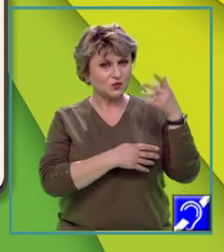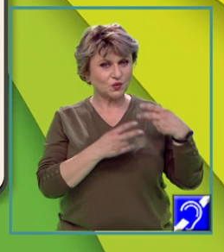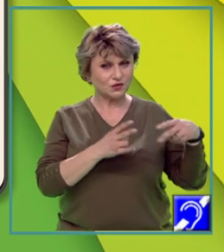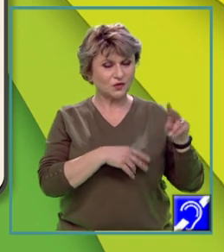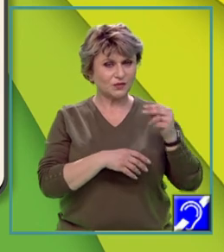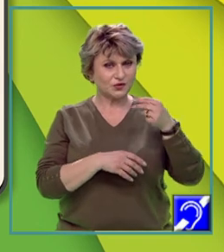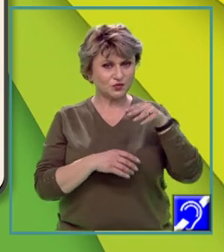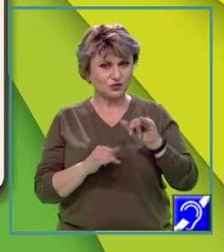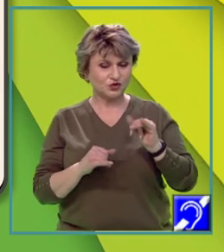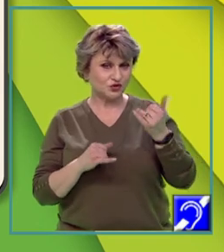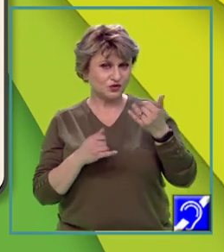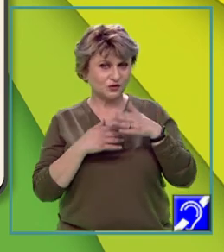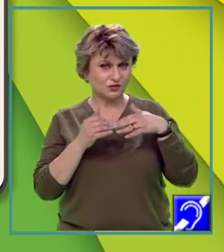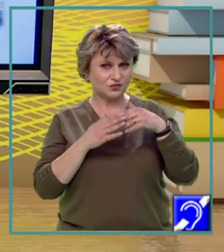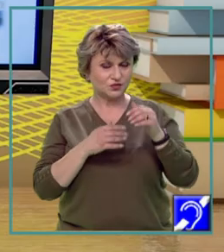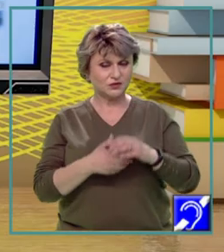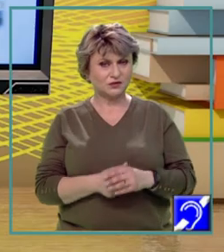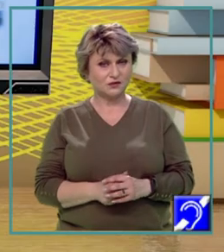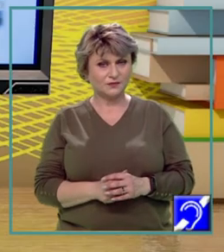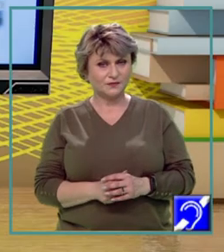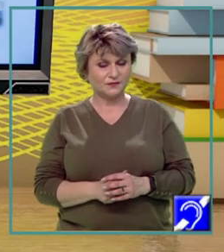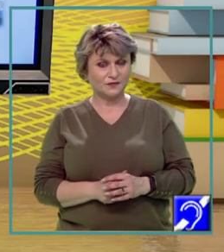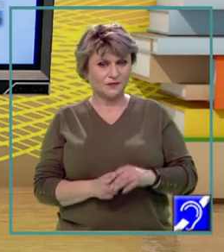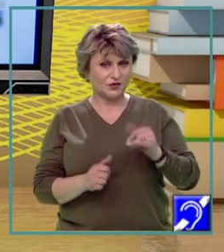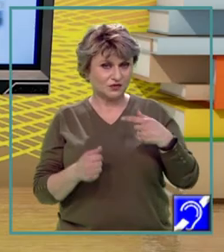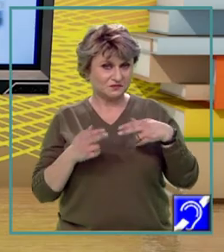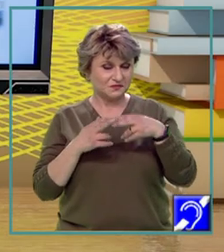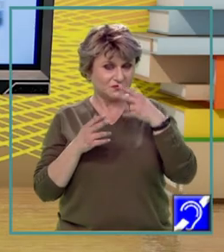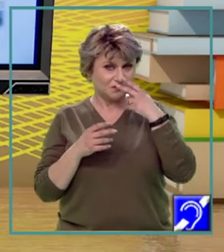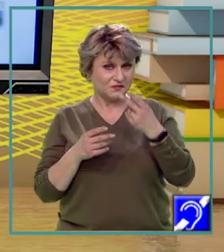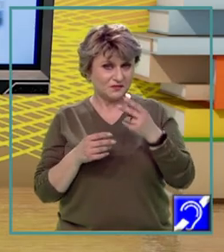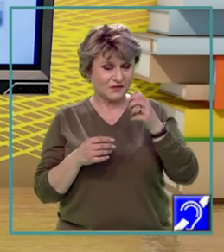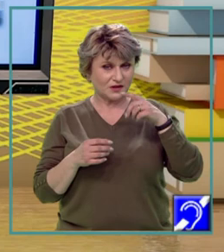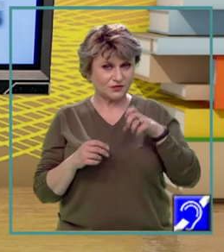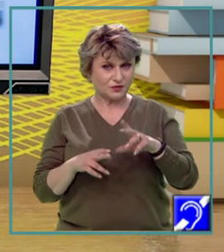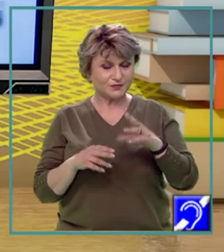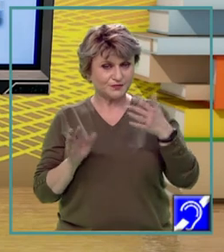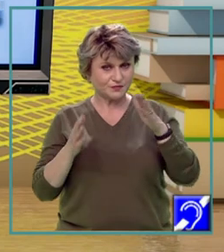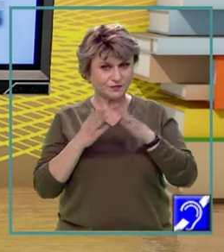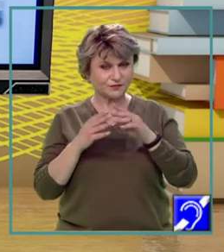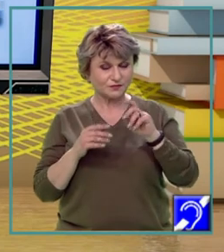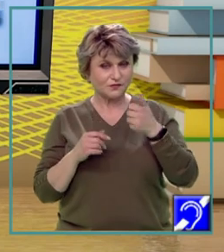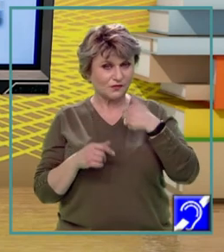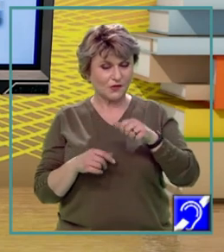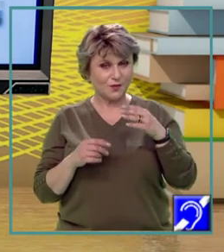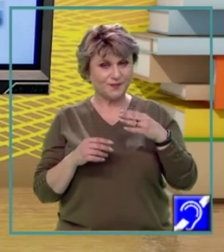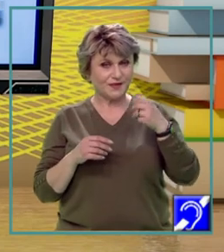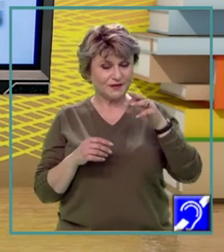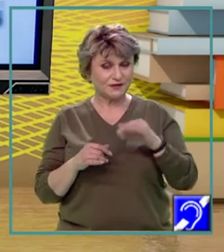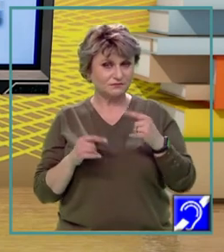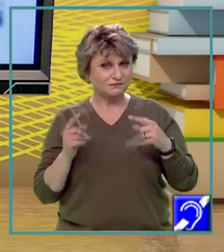pășunile și construcțiile. A zonal întâlnim mediul montan de la 1000 de metri